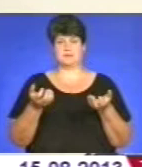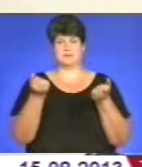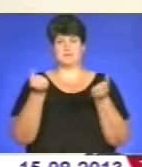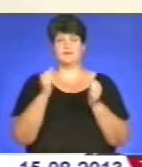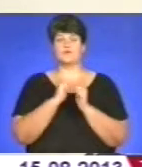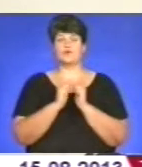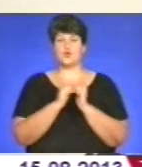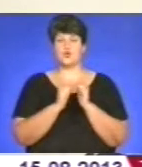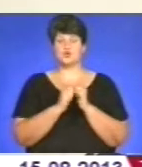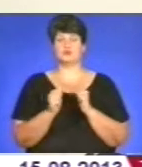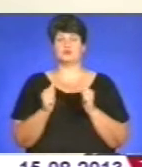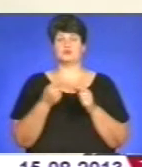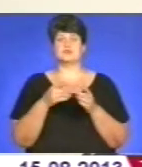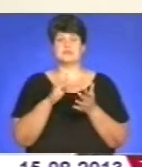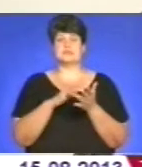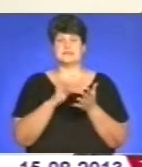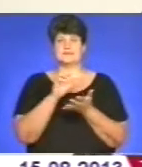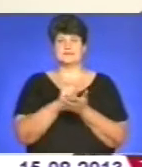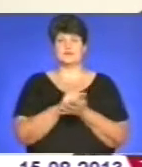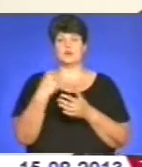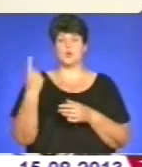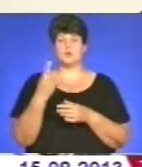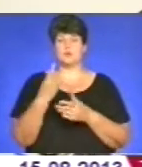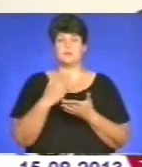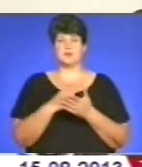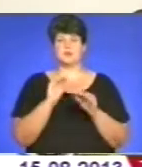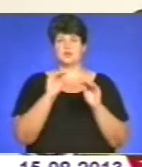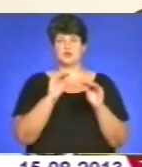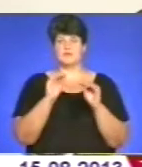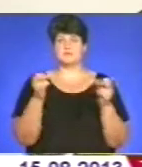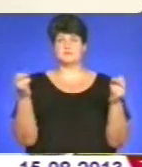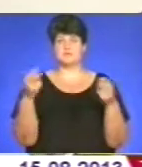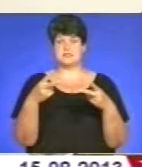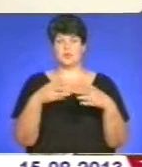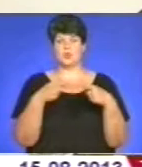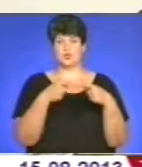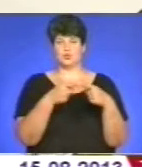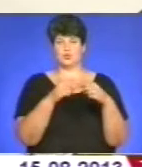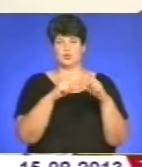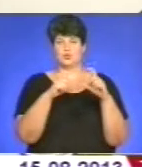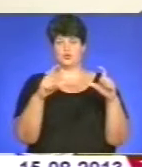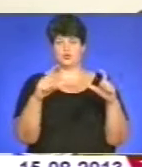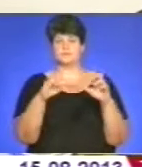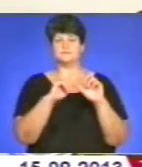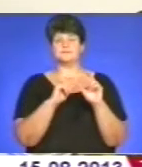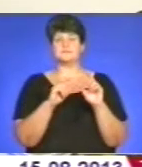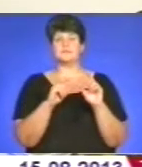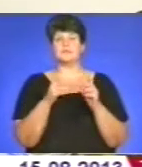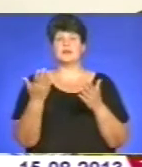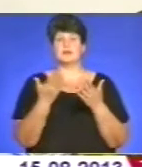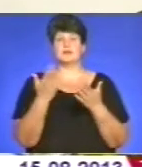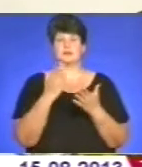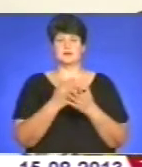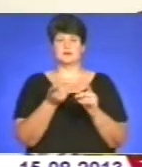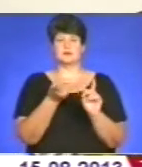кожному із центрів зайнятості області ми облаштували спеціальні кутки, саме якраз, які